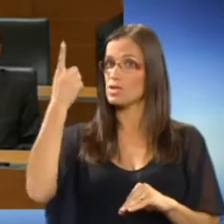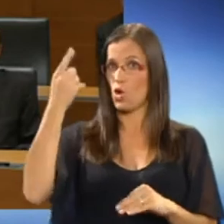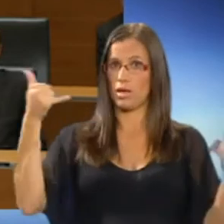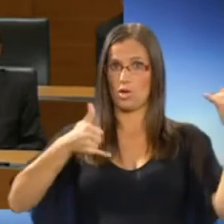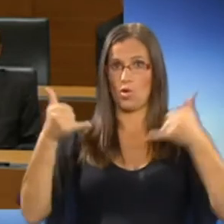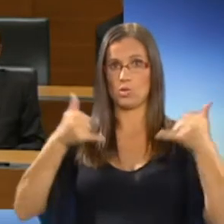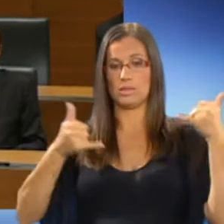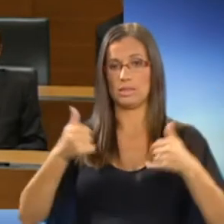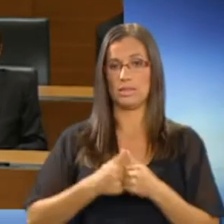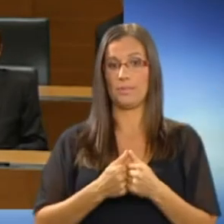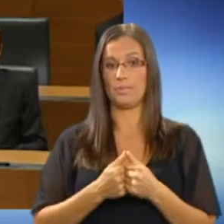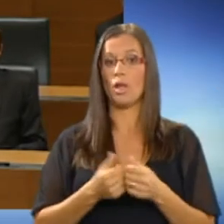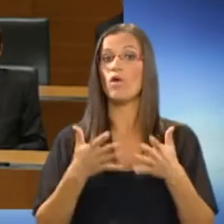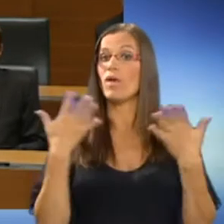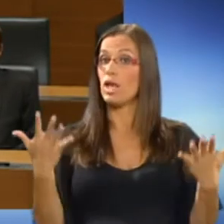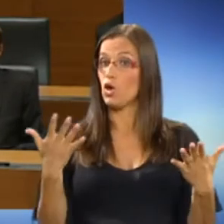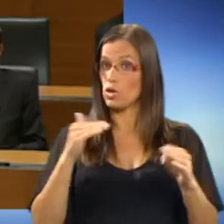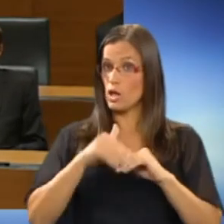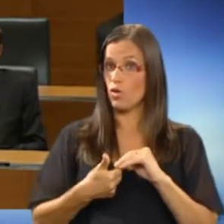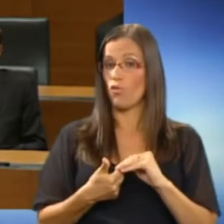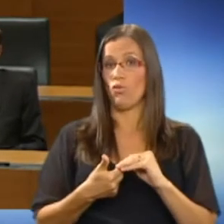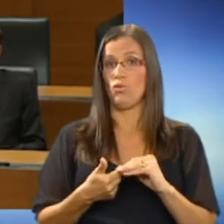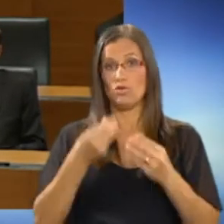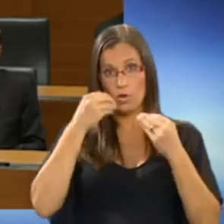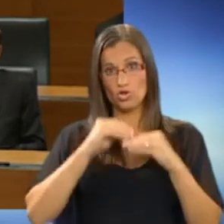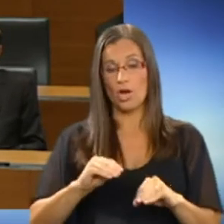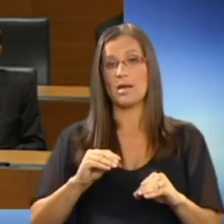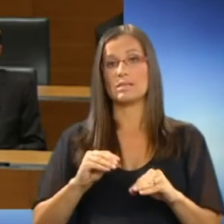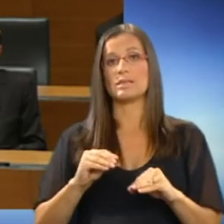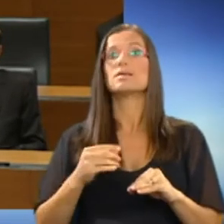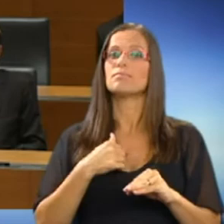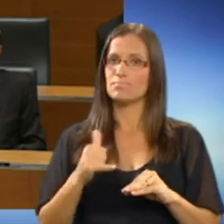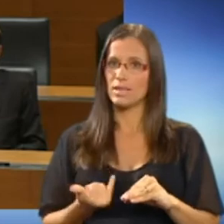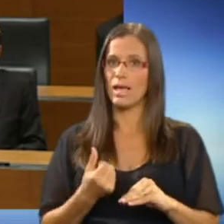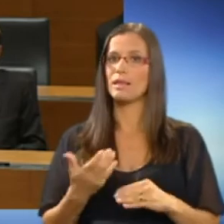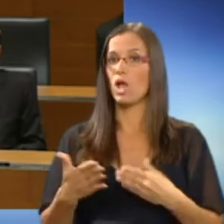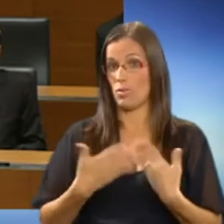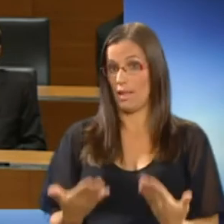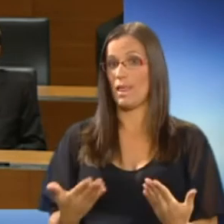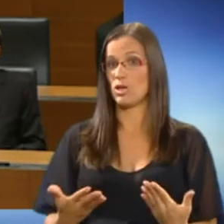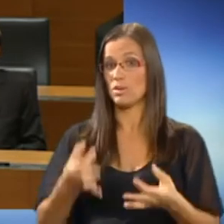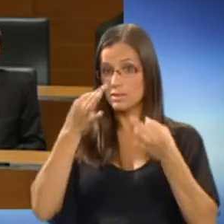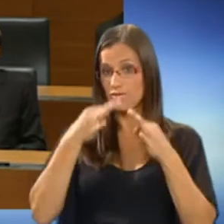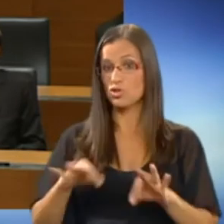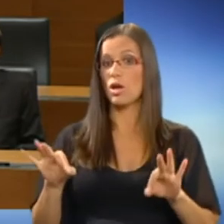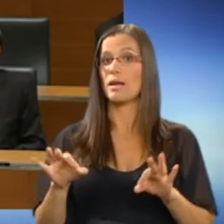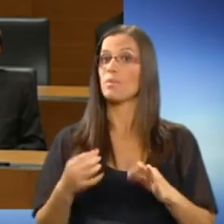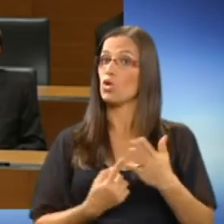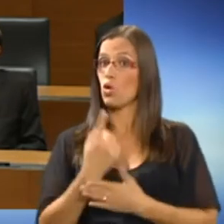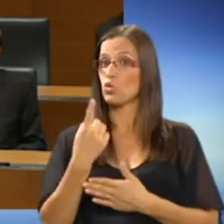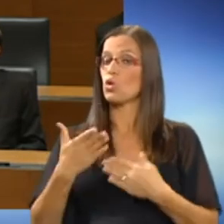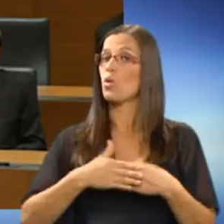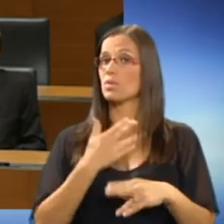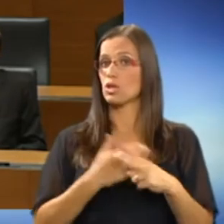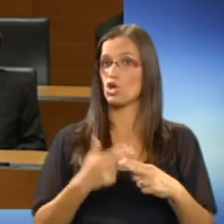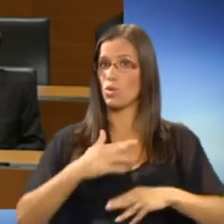gosti, v veliko zadovoljstvo in čast mi je, da vas ob današnjem svečanem dogodku, ob